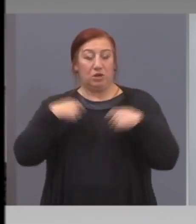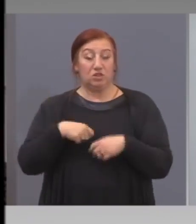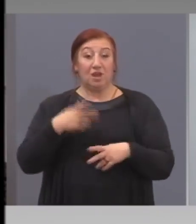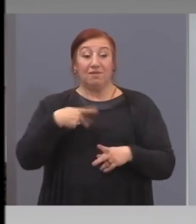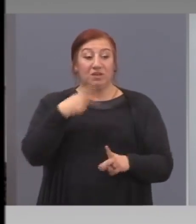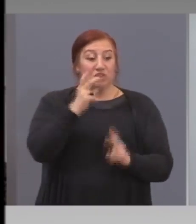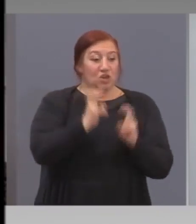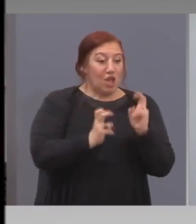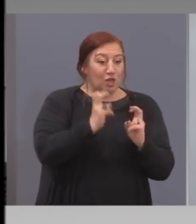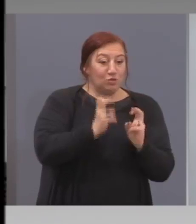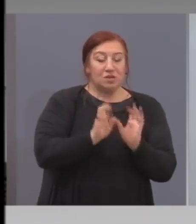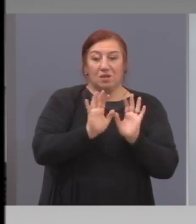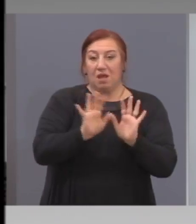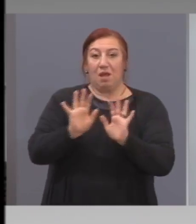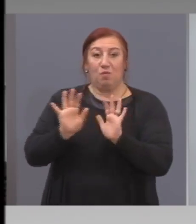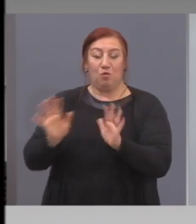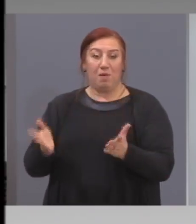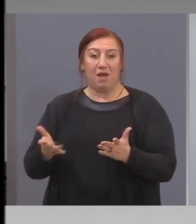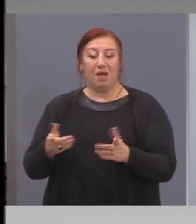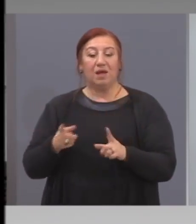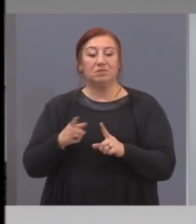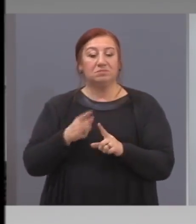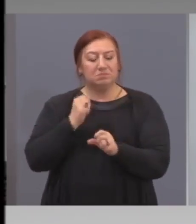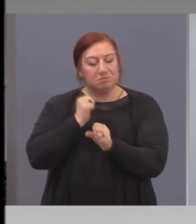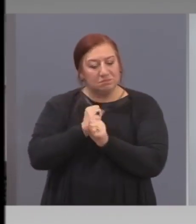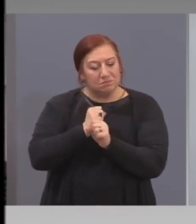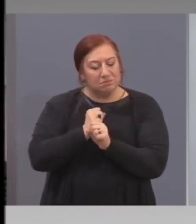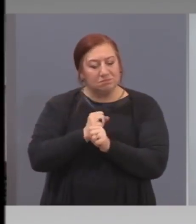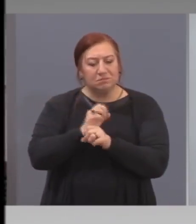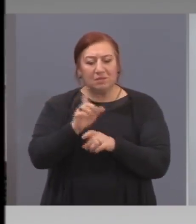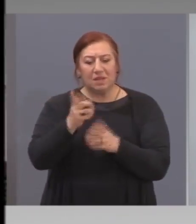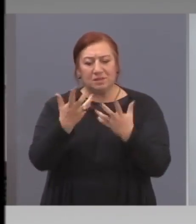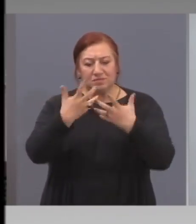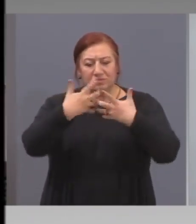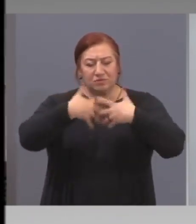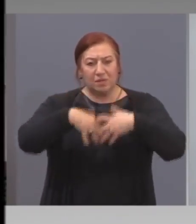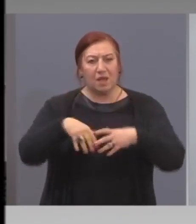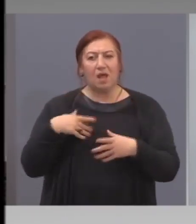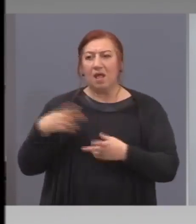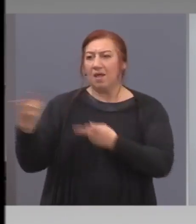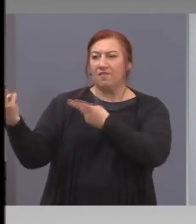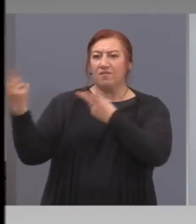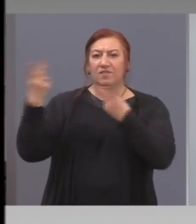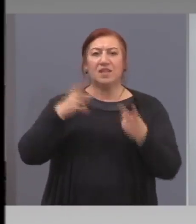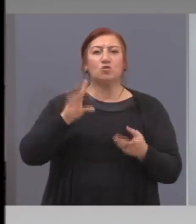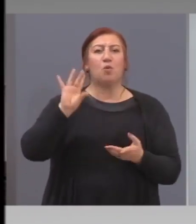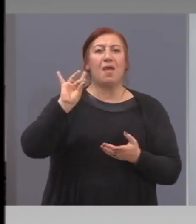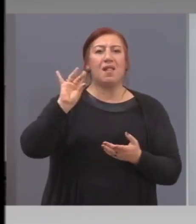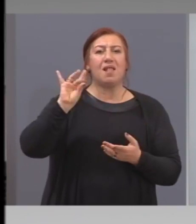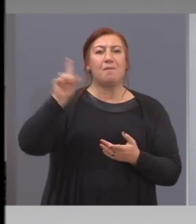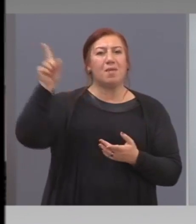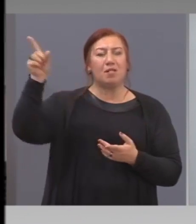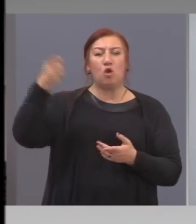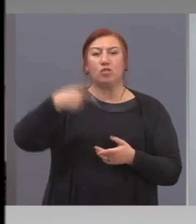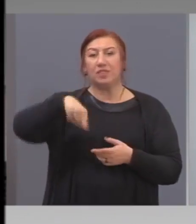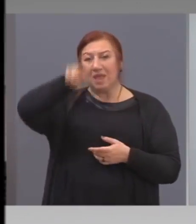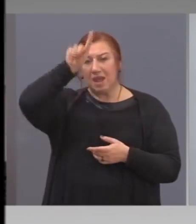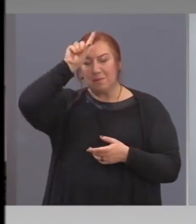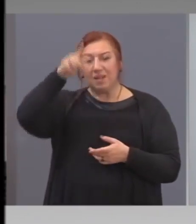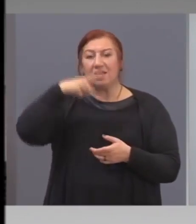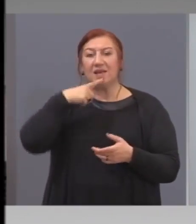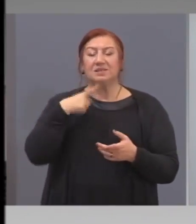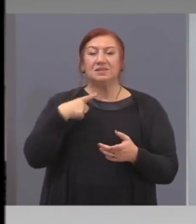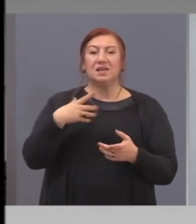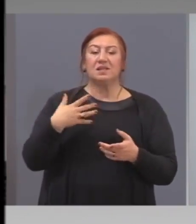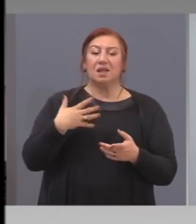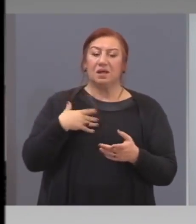помага на фронта. Сработи. Лепила от Германия по зелен коридор докарваме, за да спестиме две